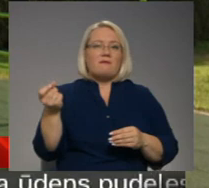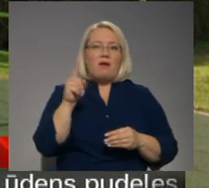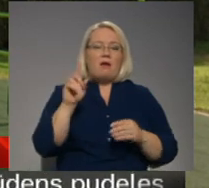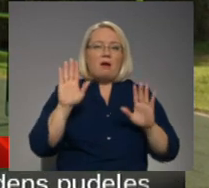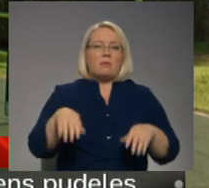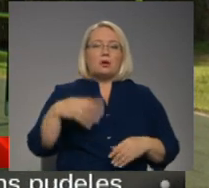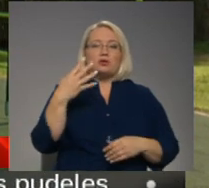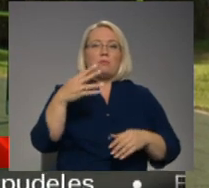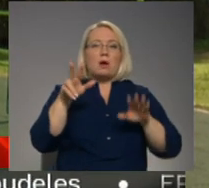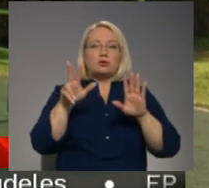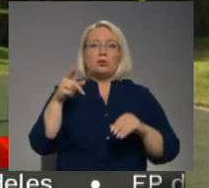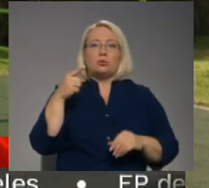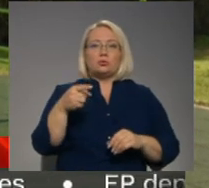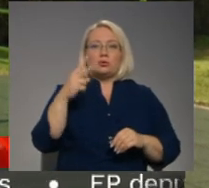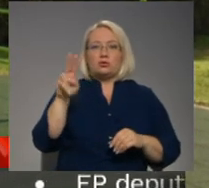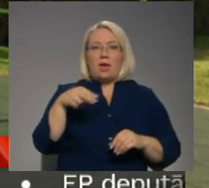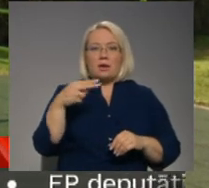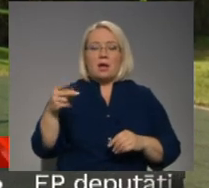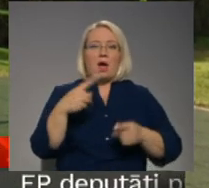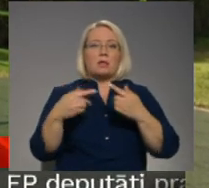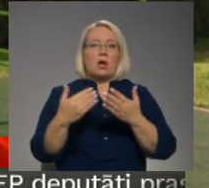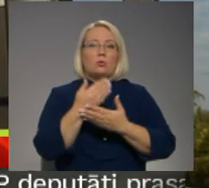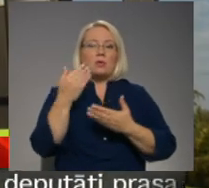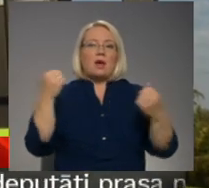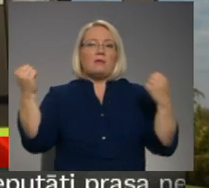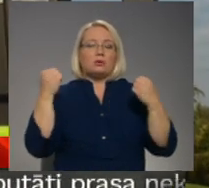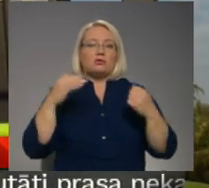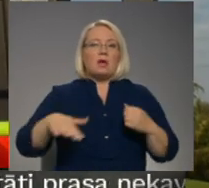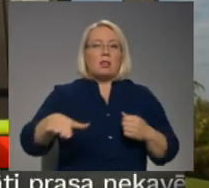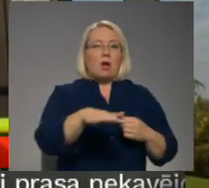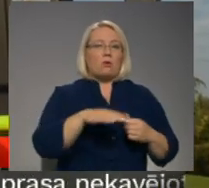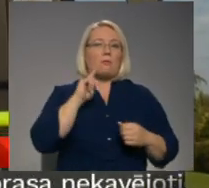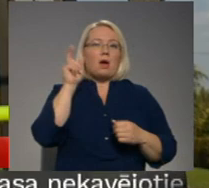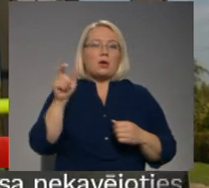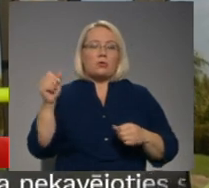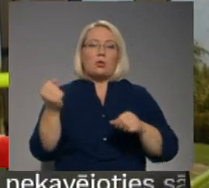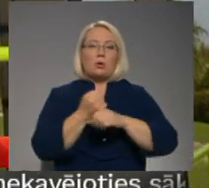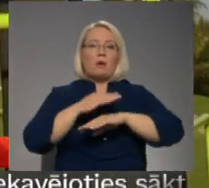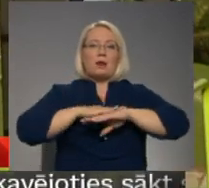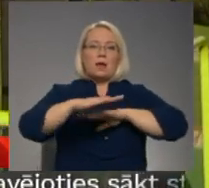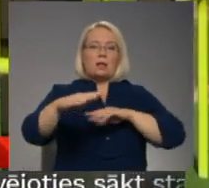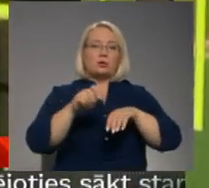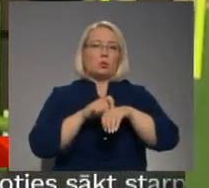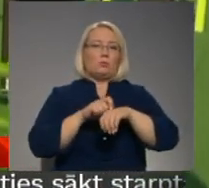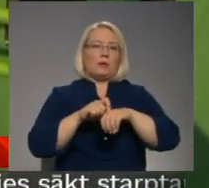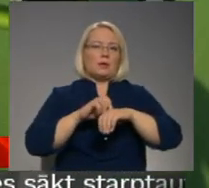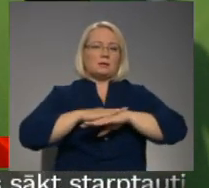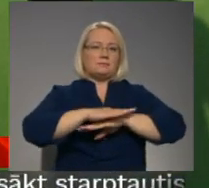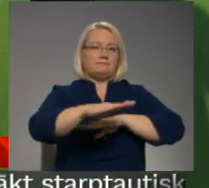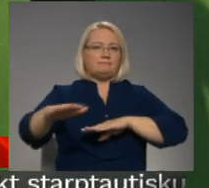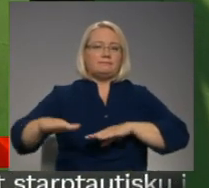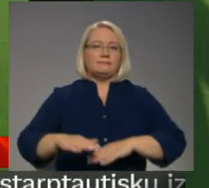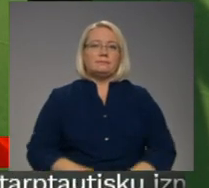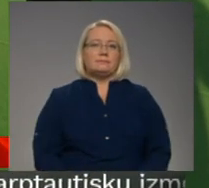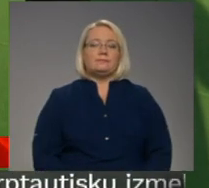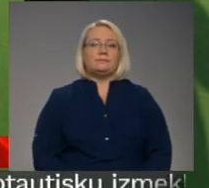kā 48 tūkstoši eiro, atjaunotījā viņa grošanas laukumā jauniešiem, tomēr ieklāts gumijas segums. Sandra Leitāne,